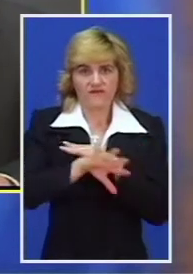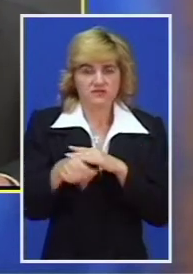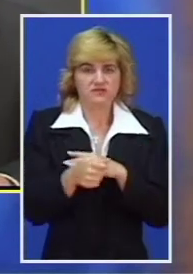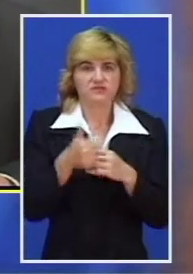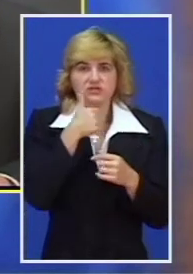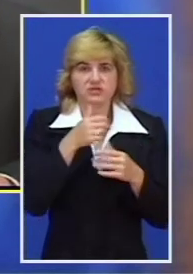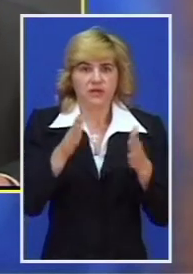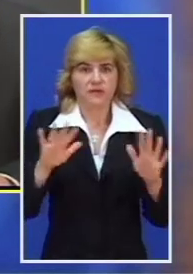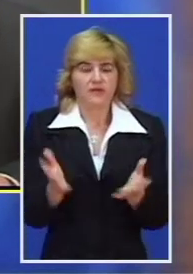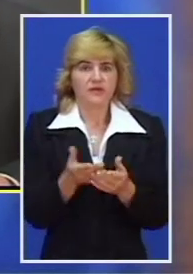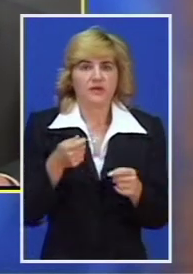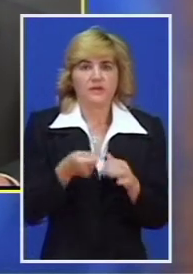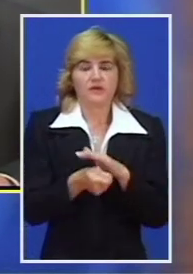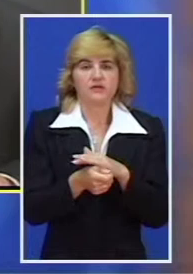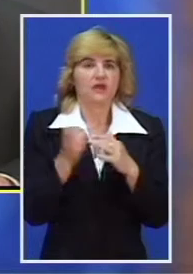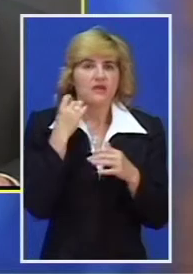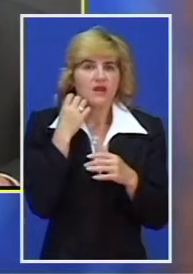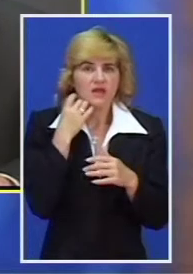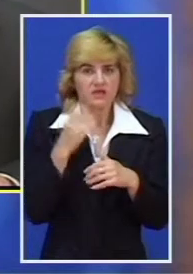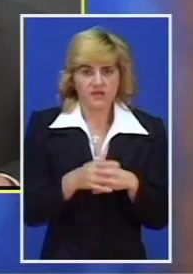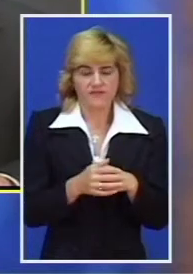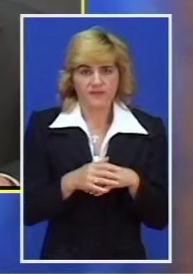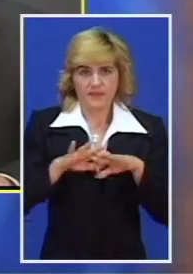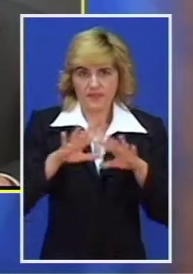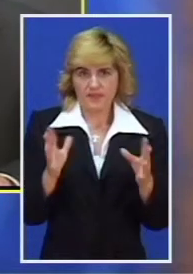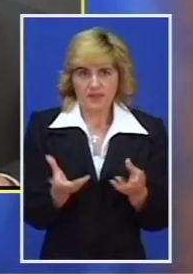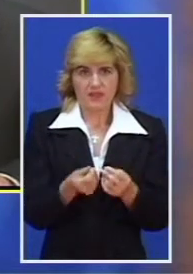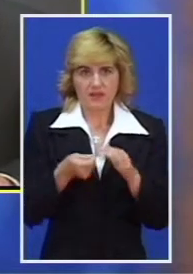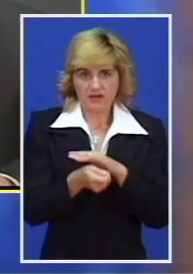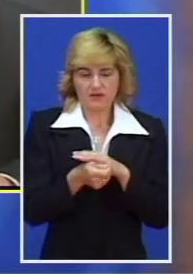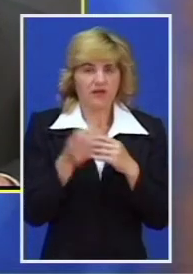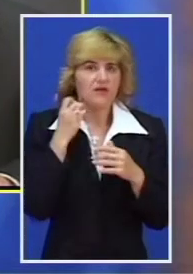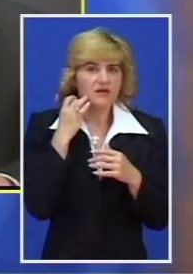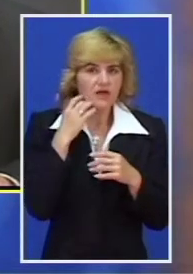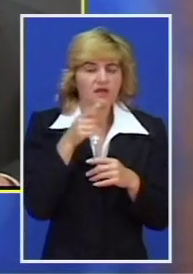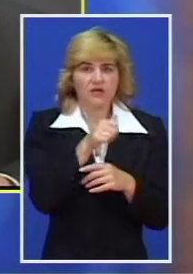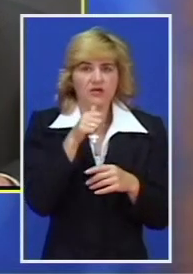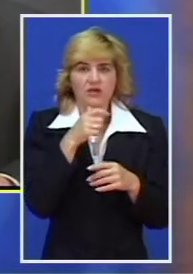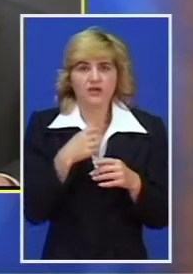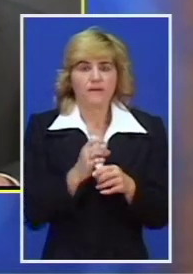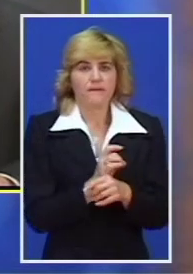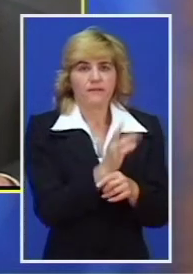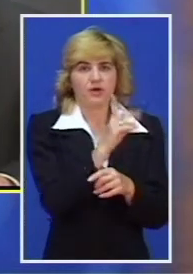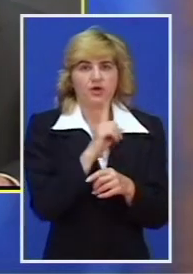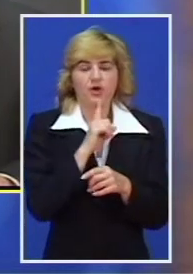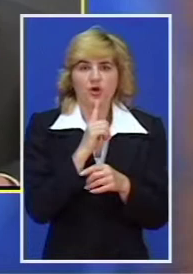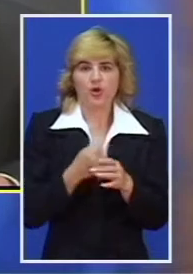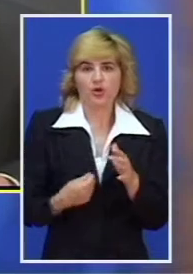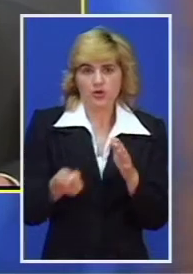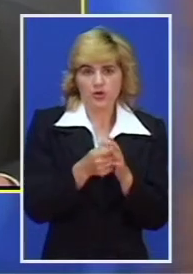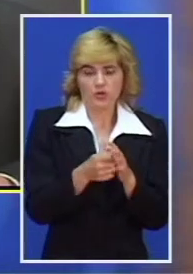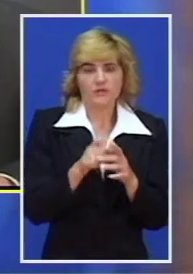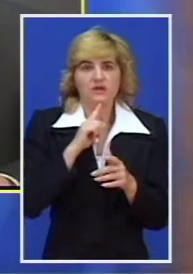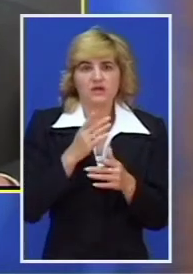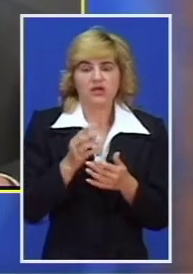bakarne kazane za pečenje rakije. Ukradene kazane su prodavali licima koja se bave otkupom bakra, a novac utrošili za svoje